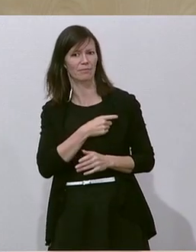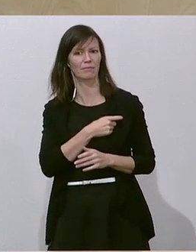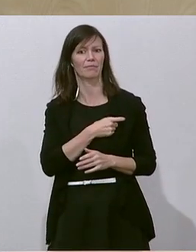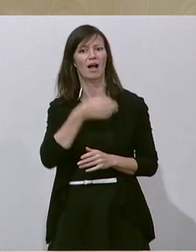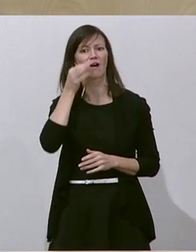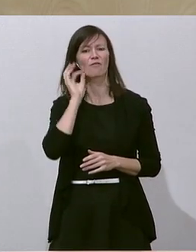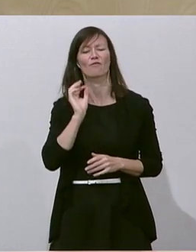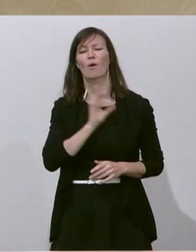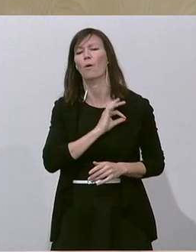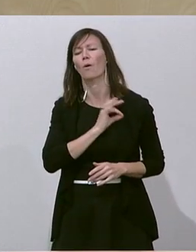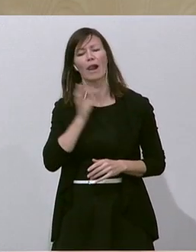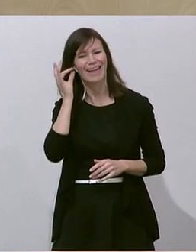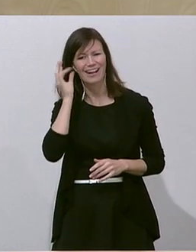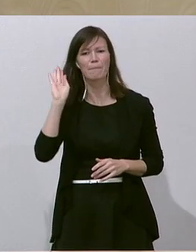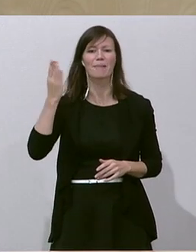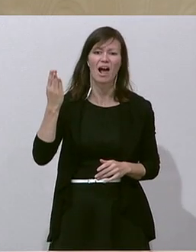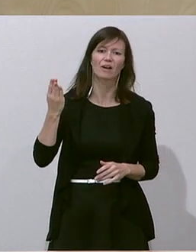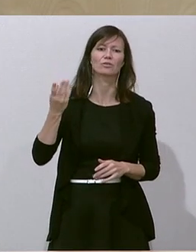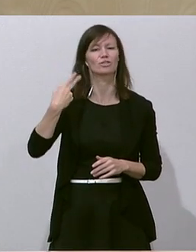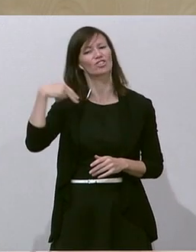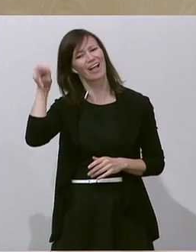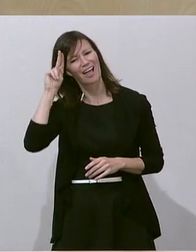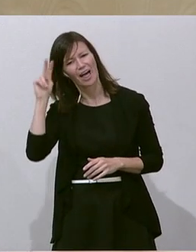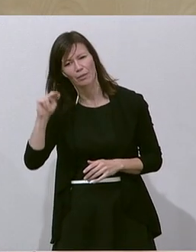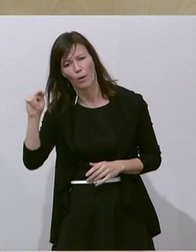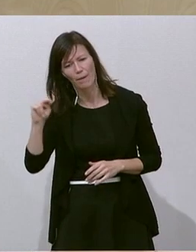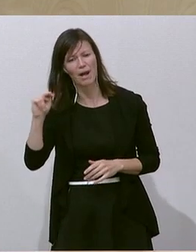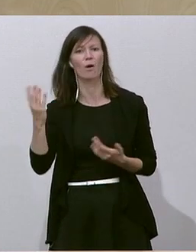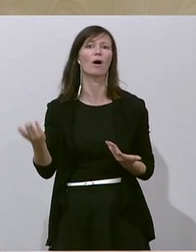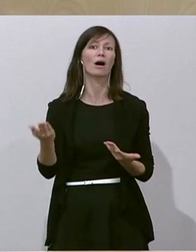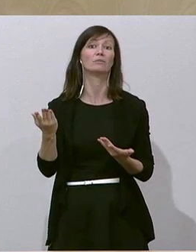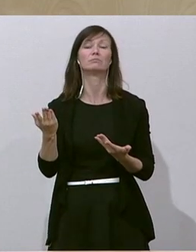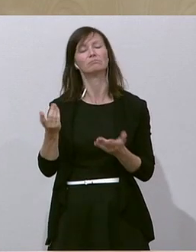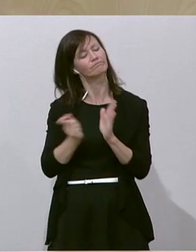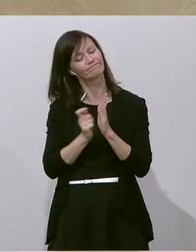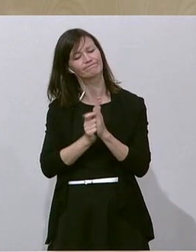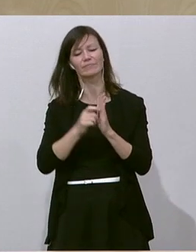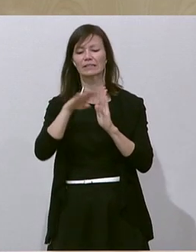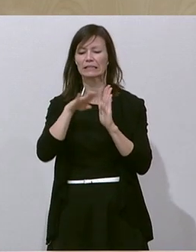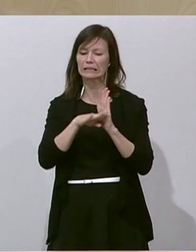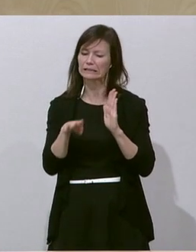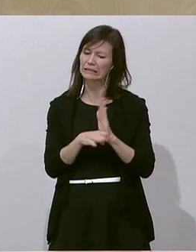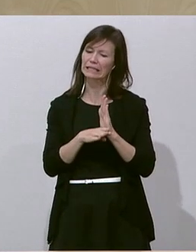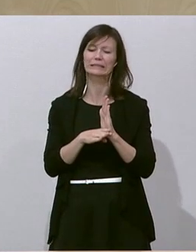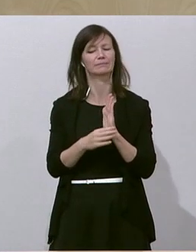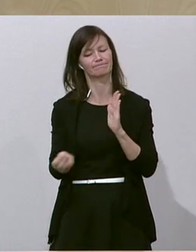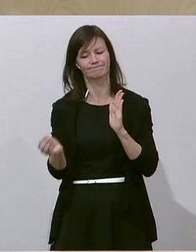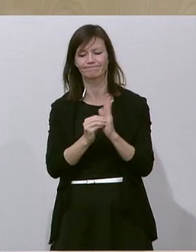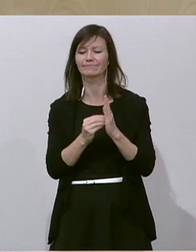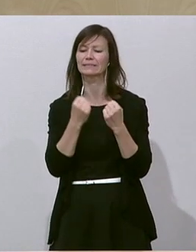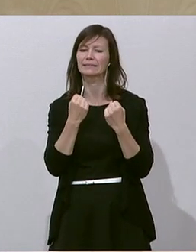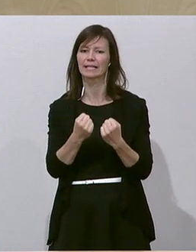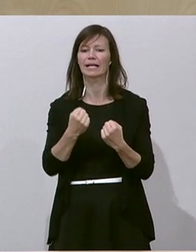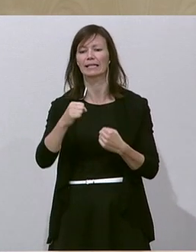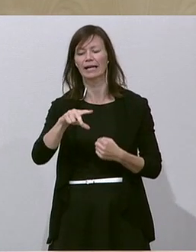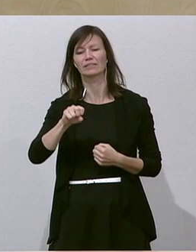die Kollegin Neubauer schon eingebracht, vor vielen Jahren die gesetzliche Absicherung des 13. und 14. heute